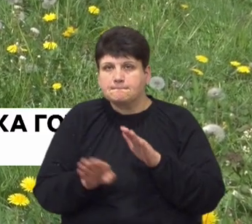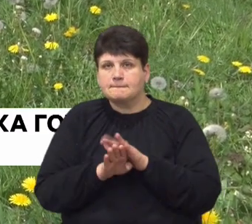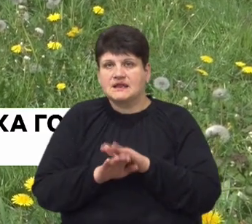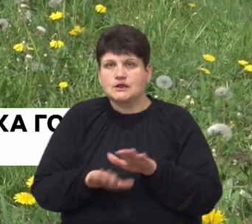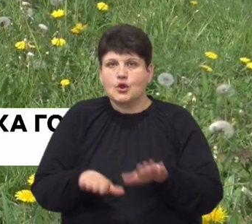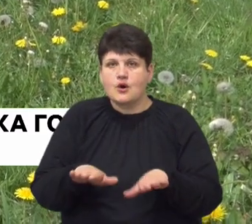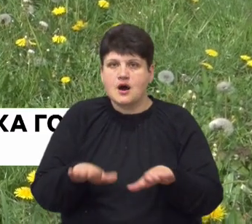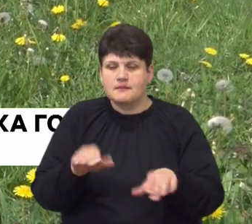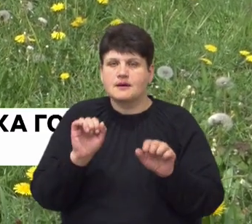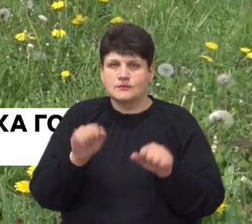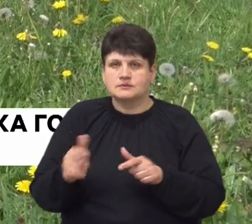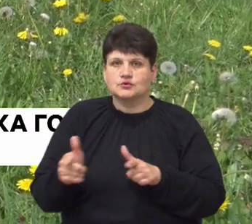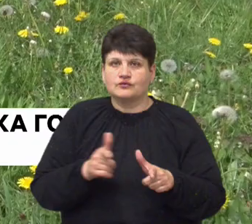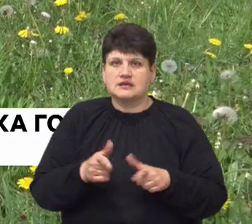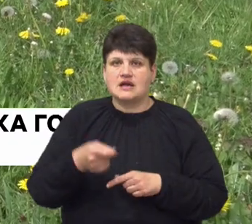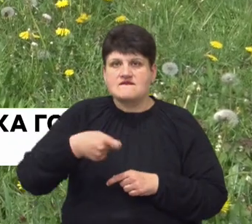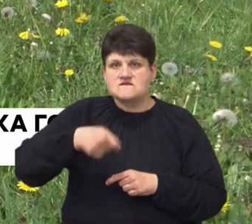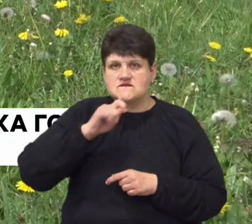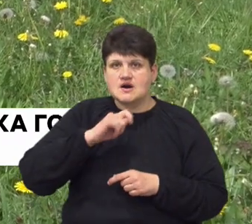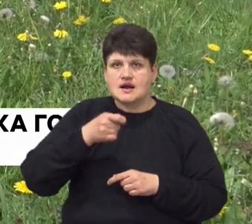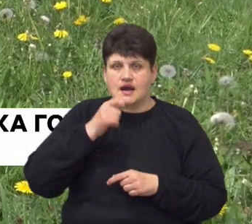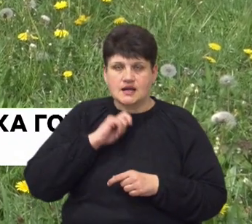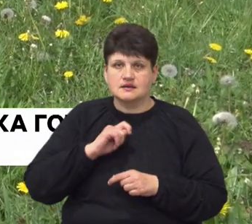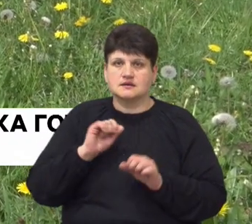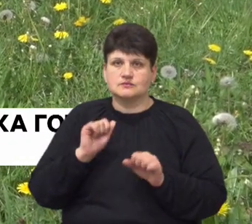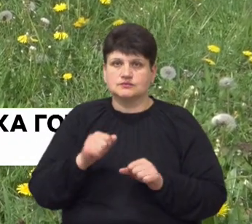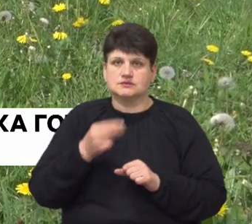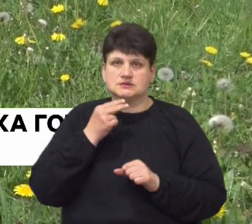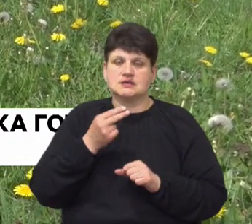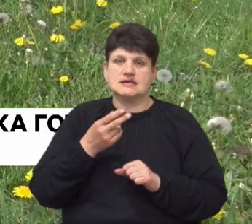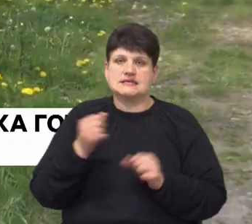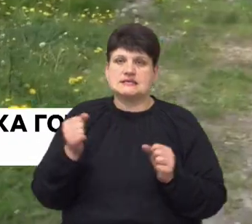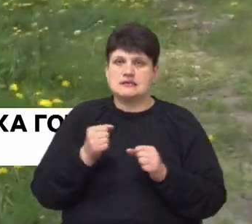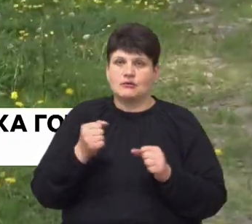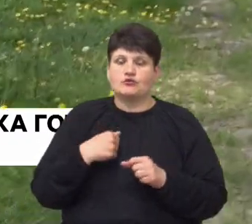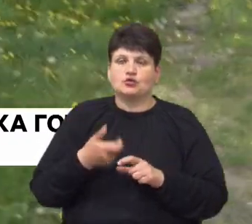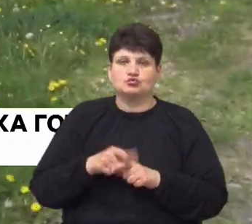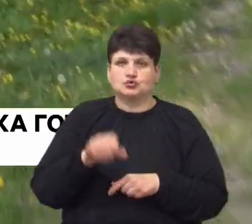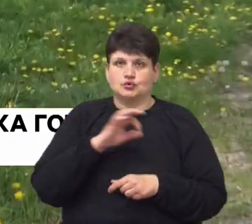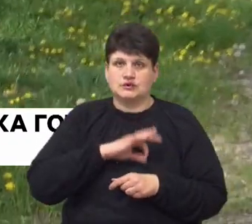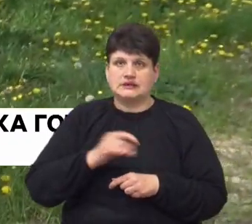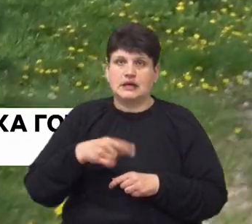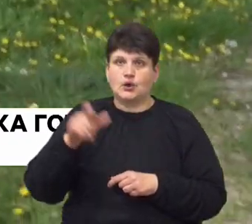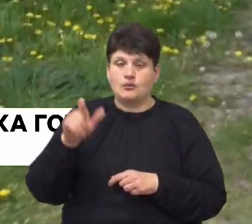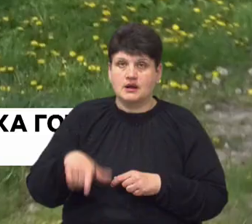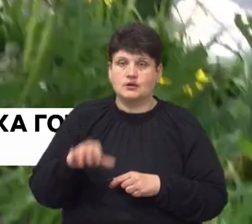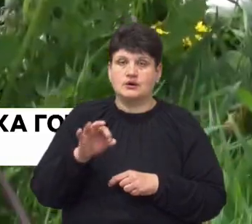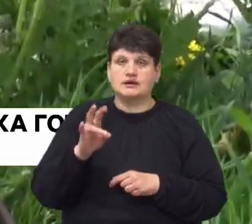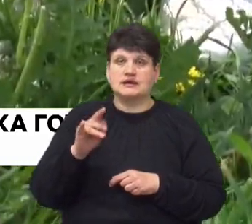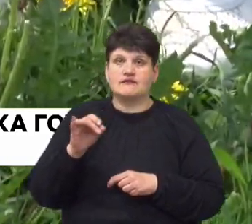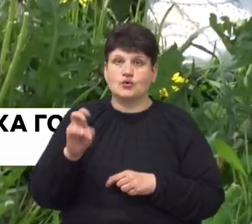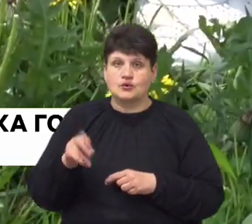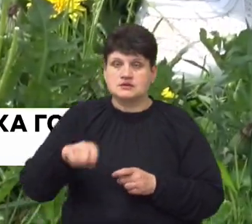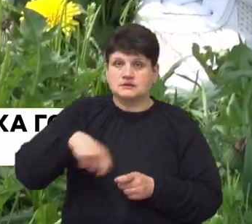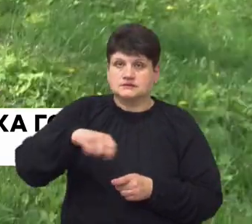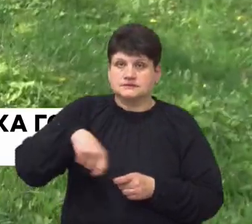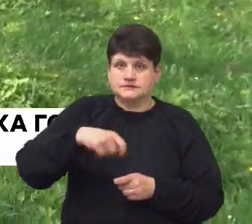нього можна приготувати варення, яким ласувати зимою. І воно насправді дуже корисне». Тернополянка Ольга Навроцька готує варення із